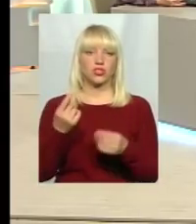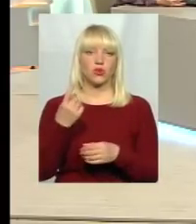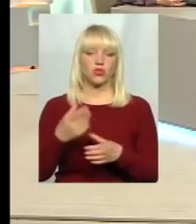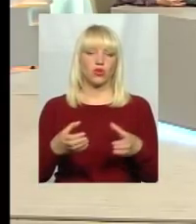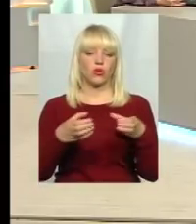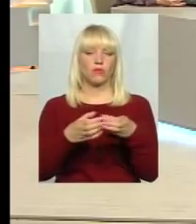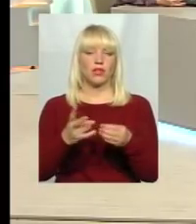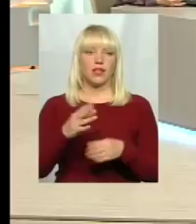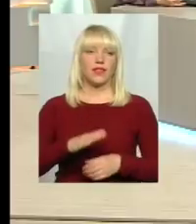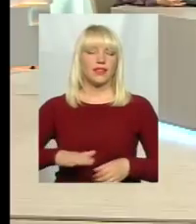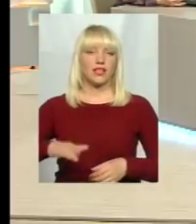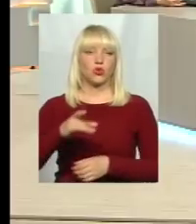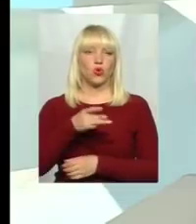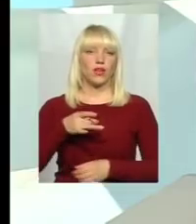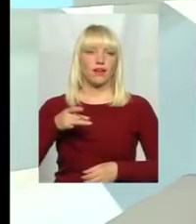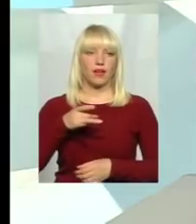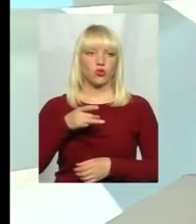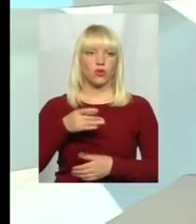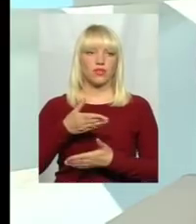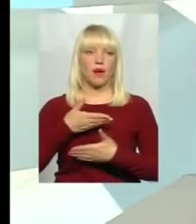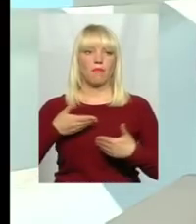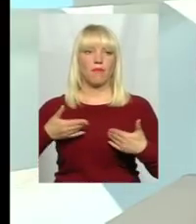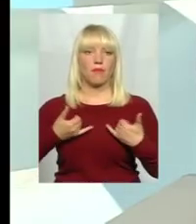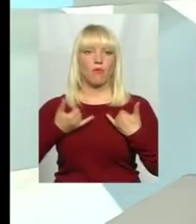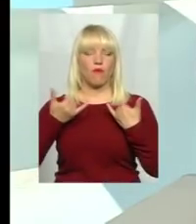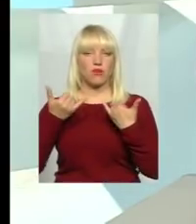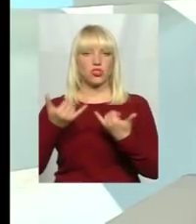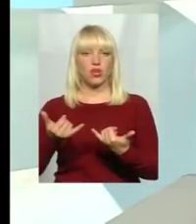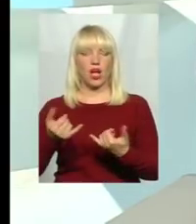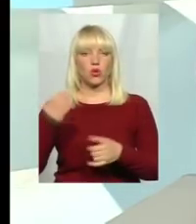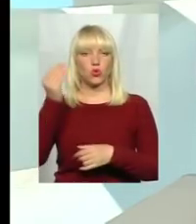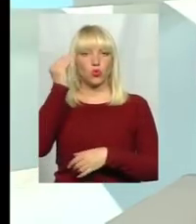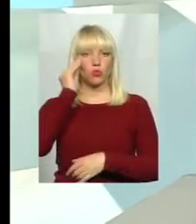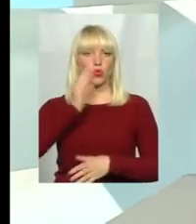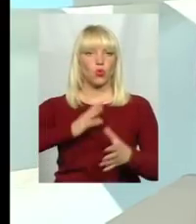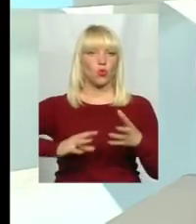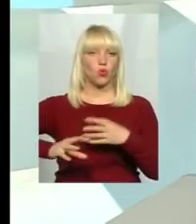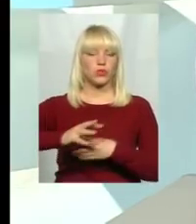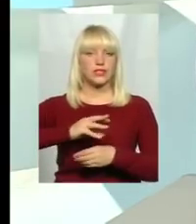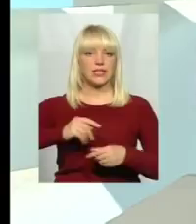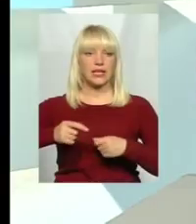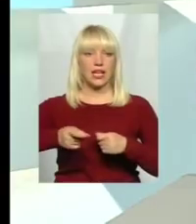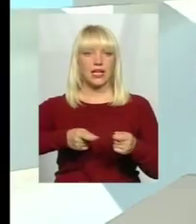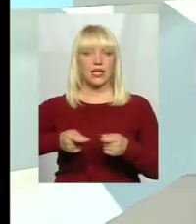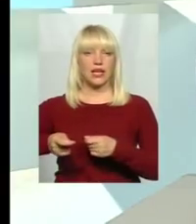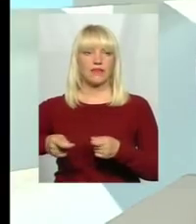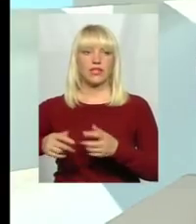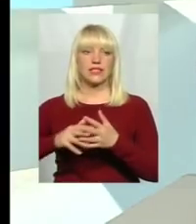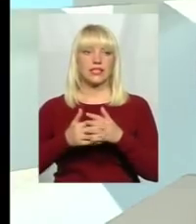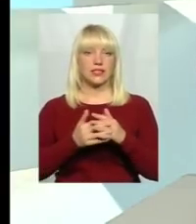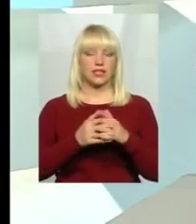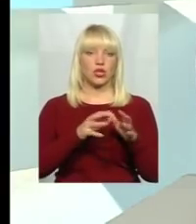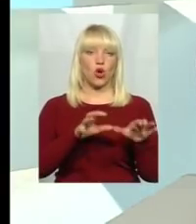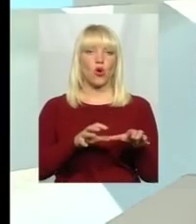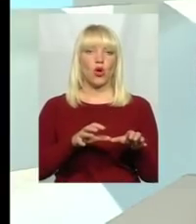на території района. Ми поважаємо думку всіх керівників сільських громад